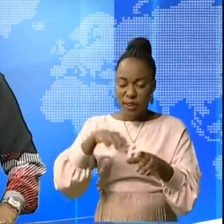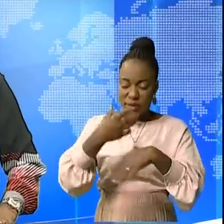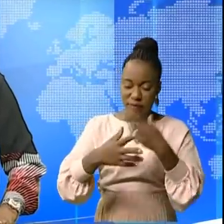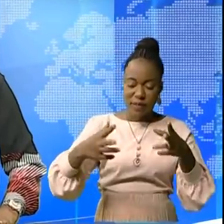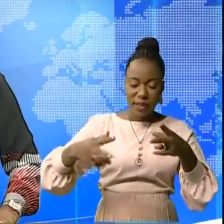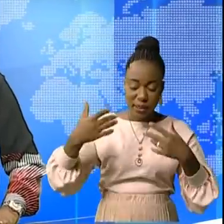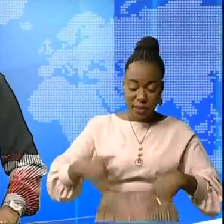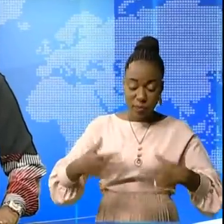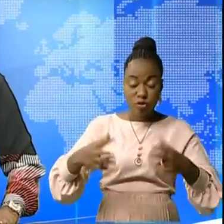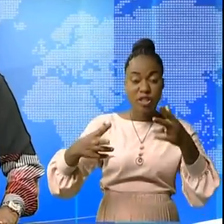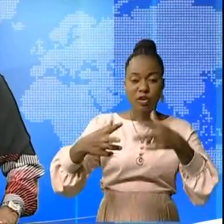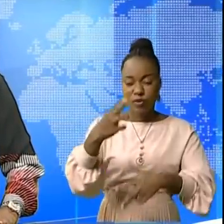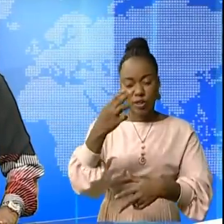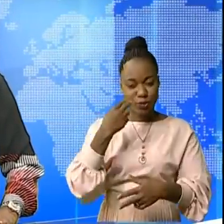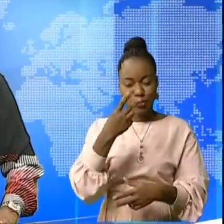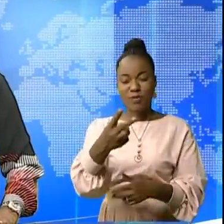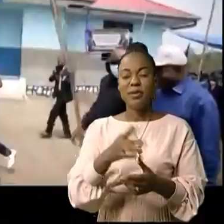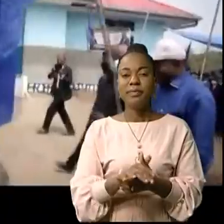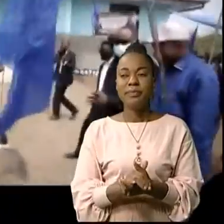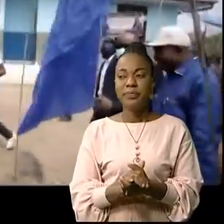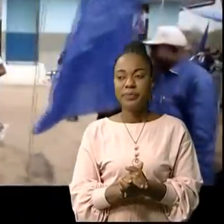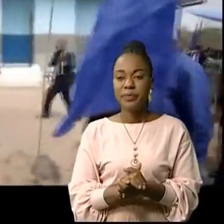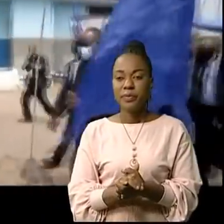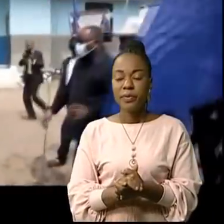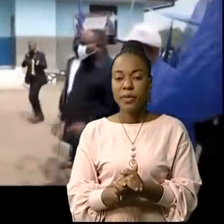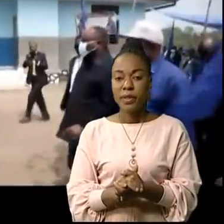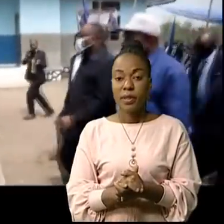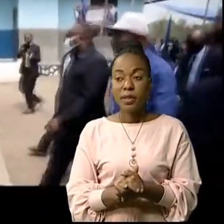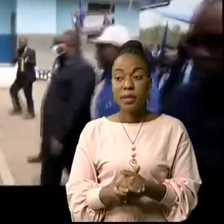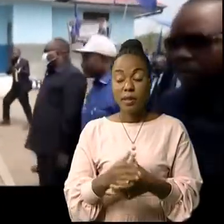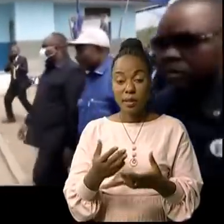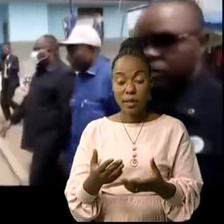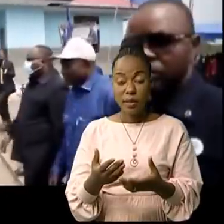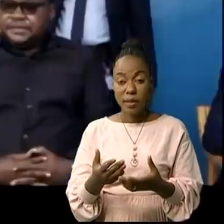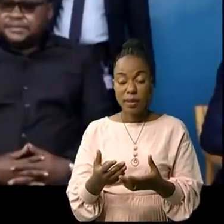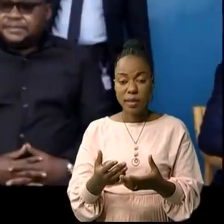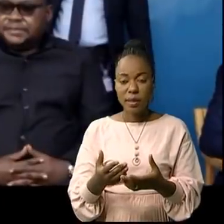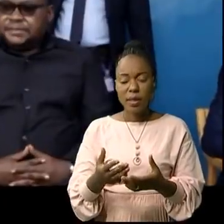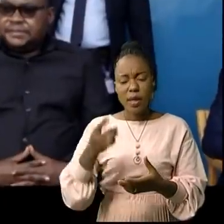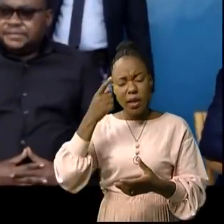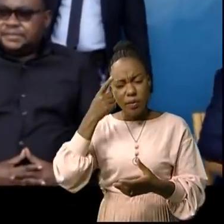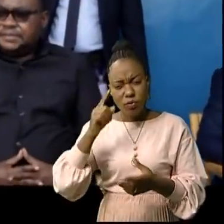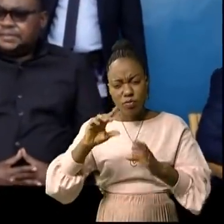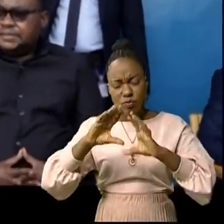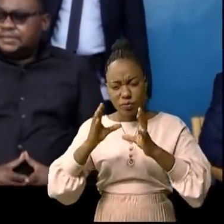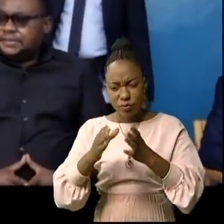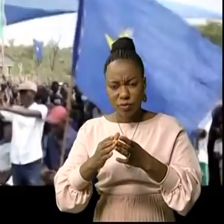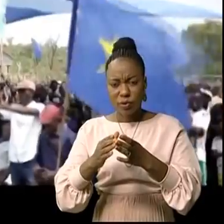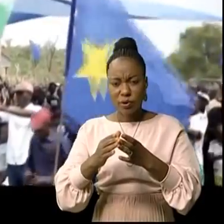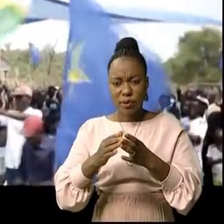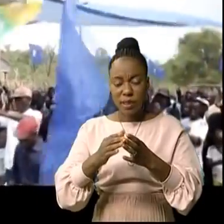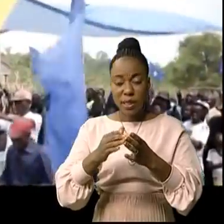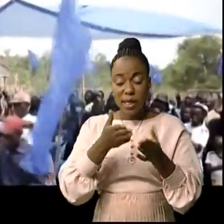cérémonie d'inauguration. Le décès constitue un vaste chantier. L'apport de tous les bras sont indispensables pour